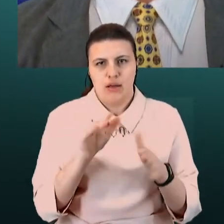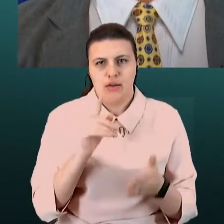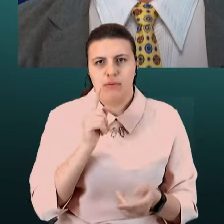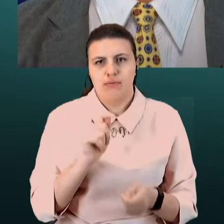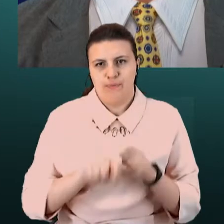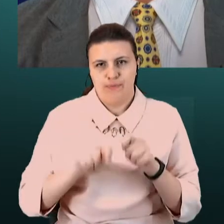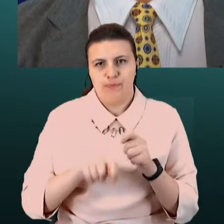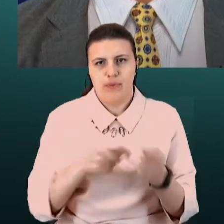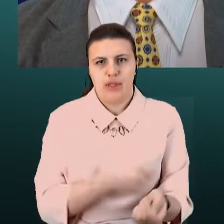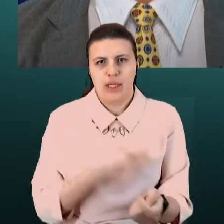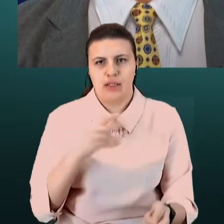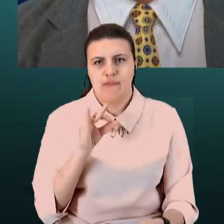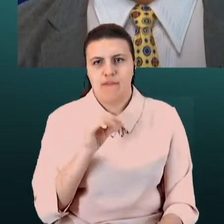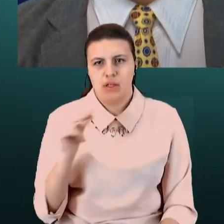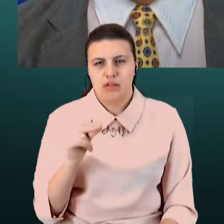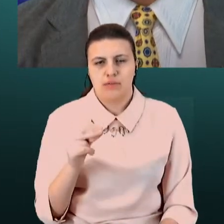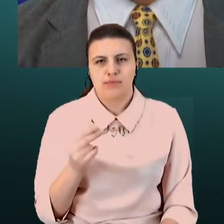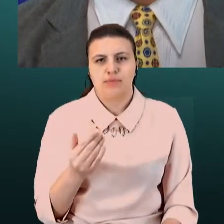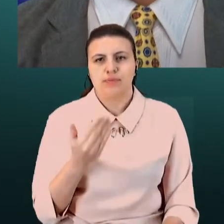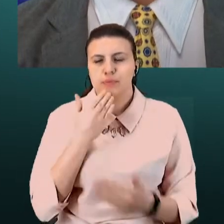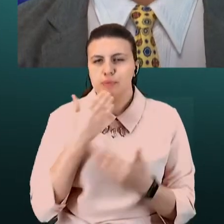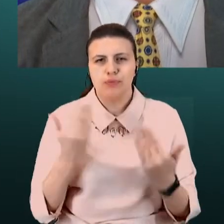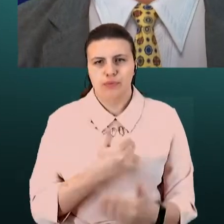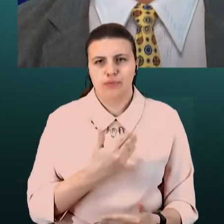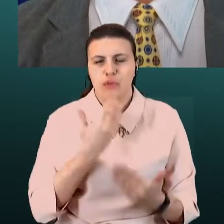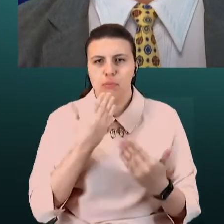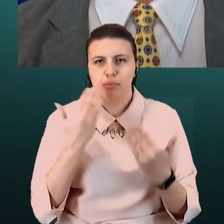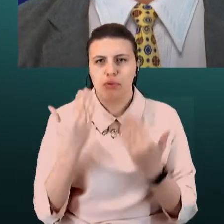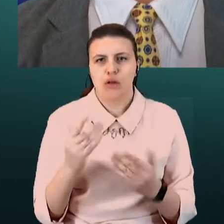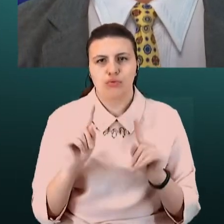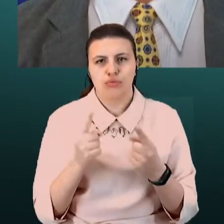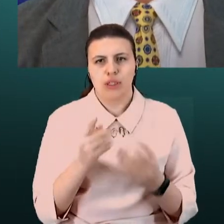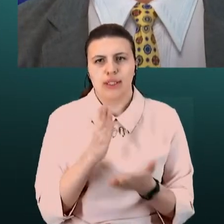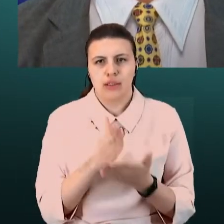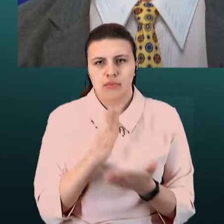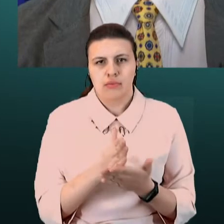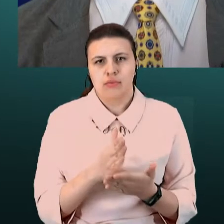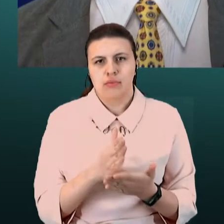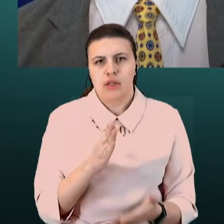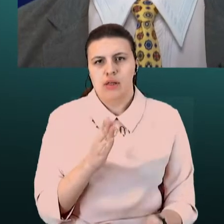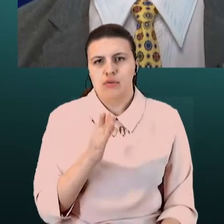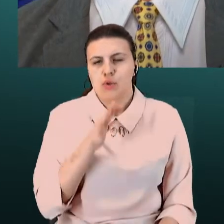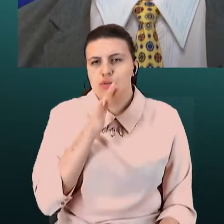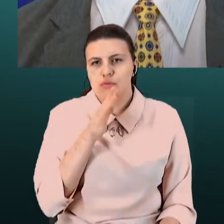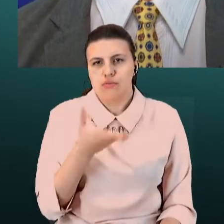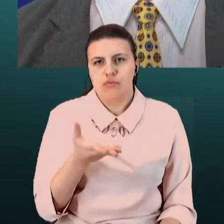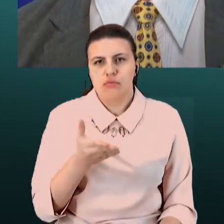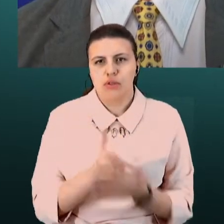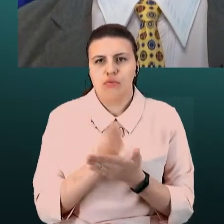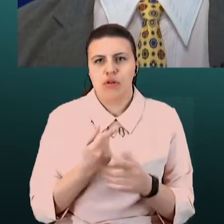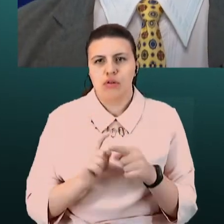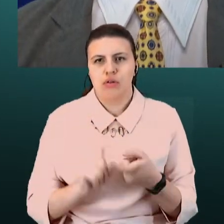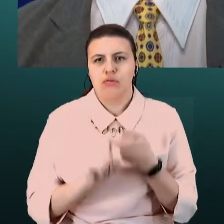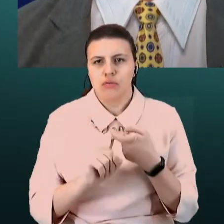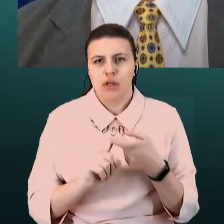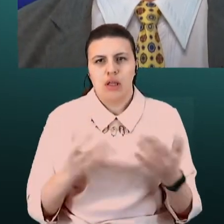ефірного часу, наостанок хотіли вас спитати, чому за роки існування цієї інфекції не вдається перемогти ВІЛ і